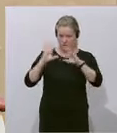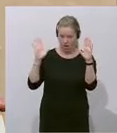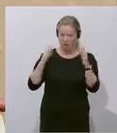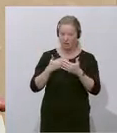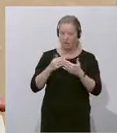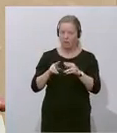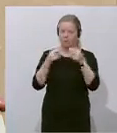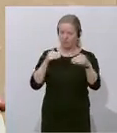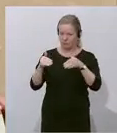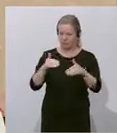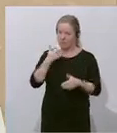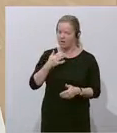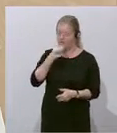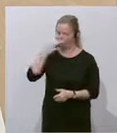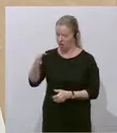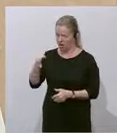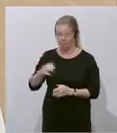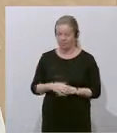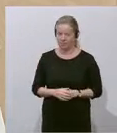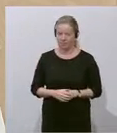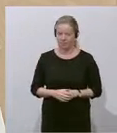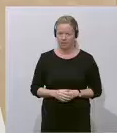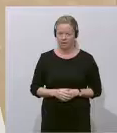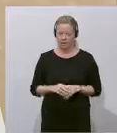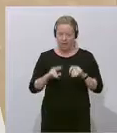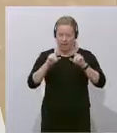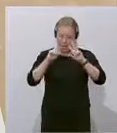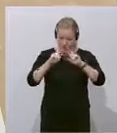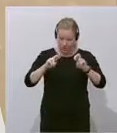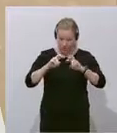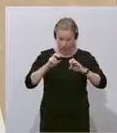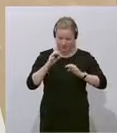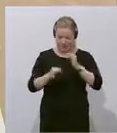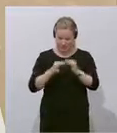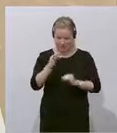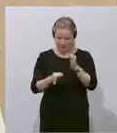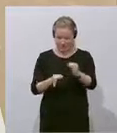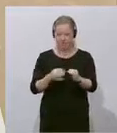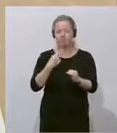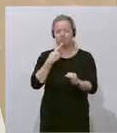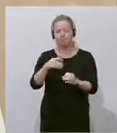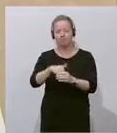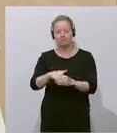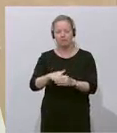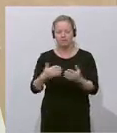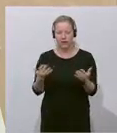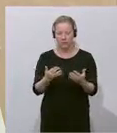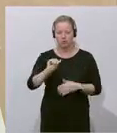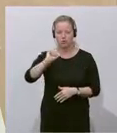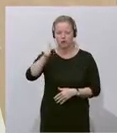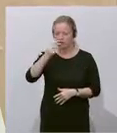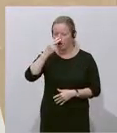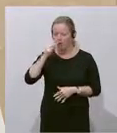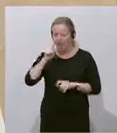Bundesminister richten, die Ermittlungsstrategie lautet, versuchen wir zuerst einmal den Hackerangriff aufzuklären.